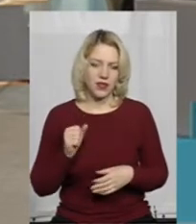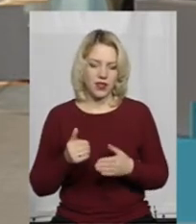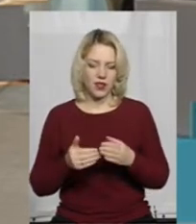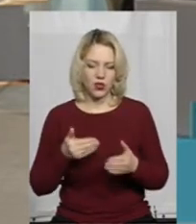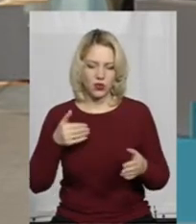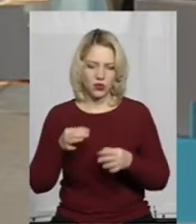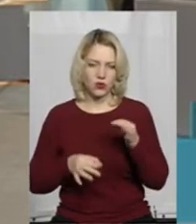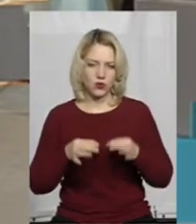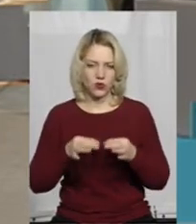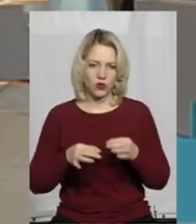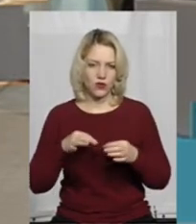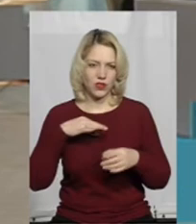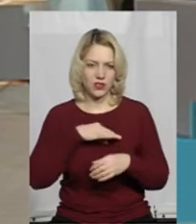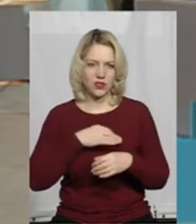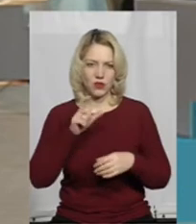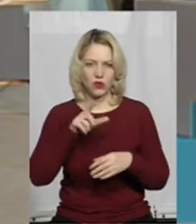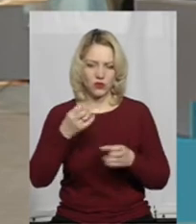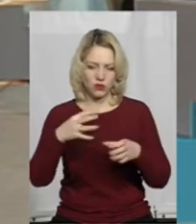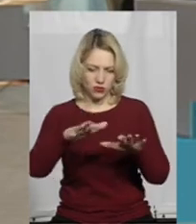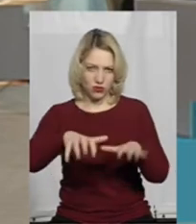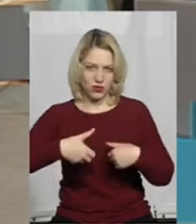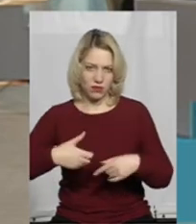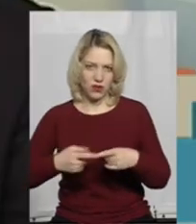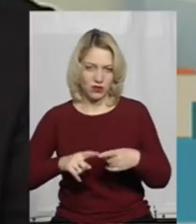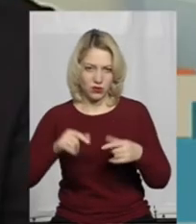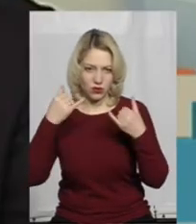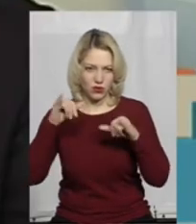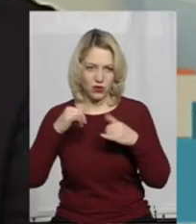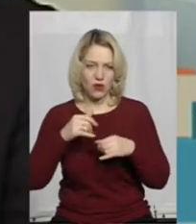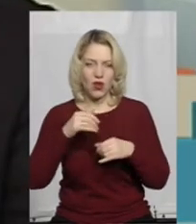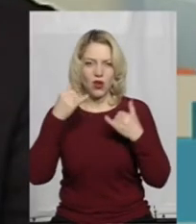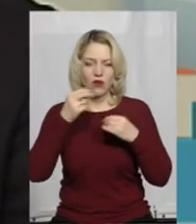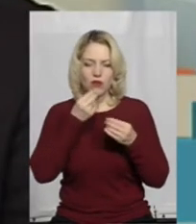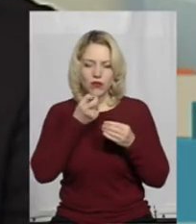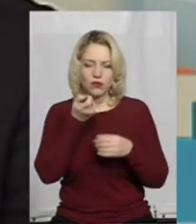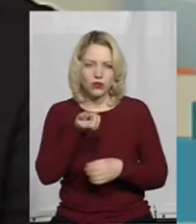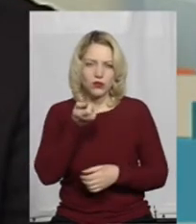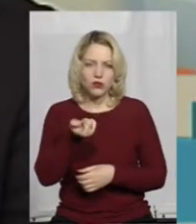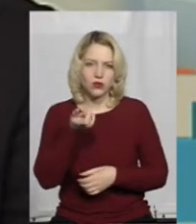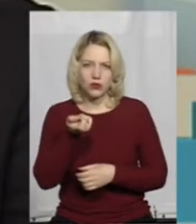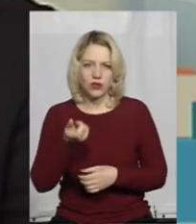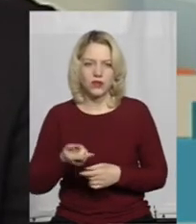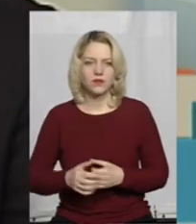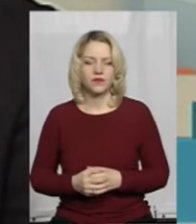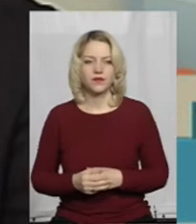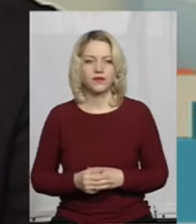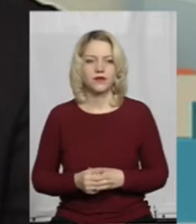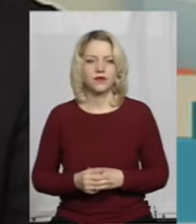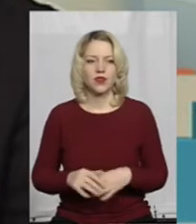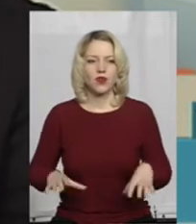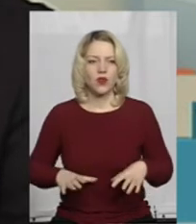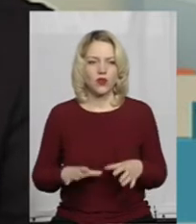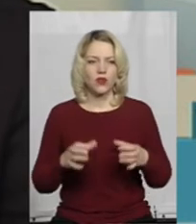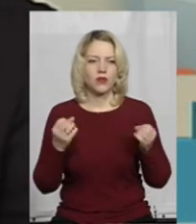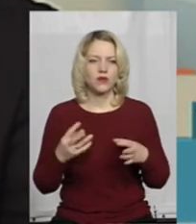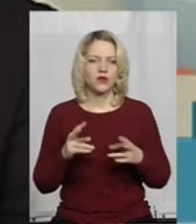досудове це слідство, її забрали люди. Корова їсть по чуть-чуть, вона там вже, там коні так саме.